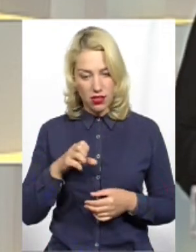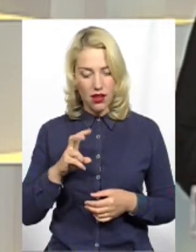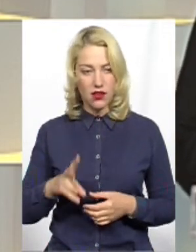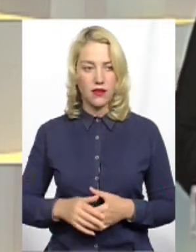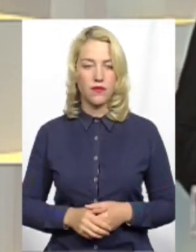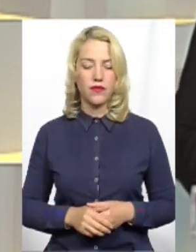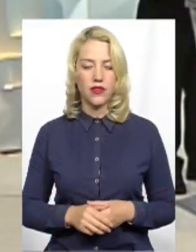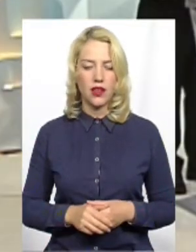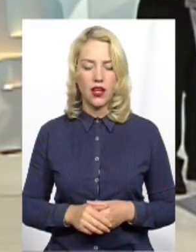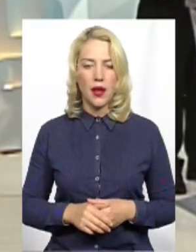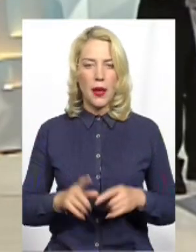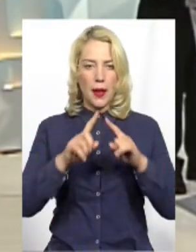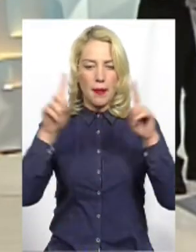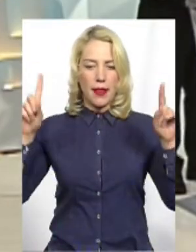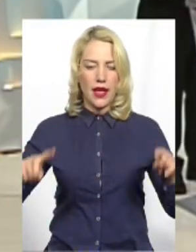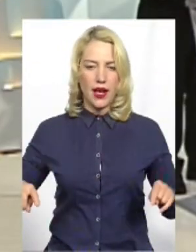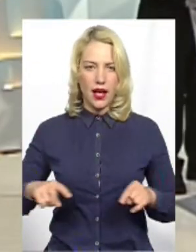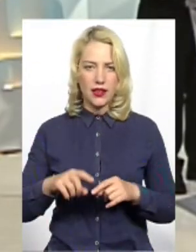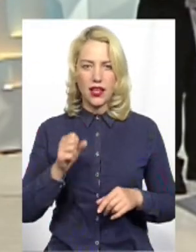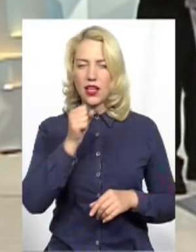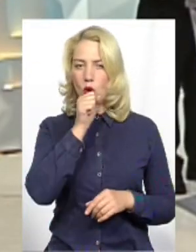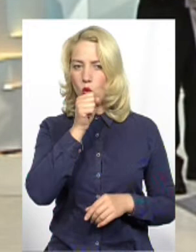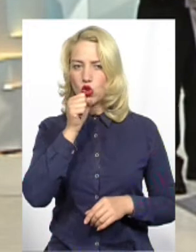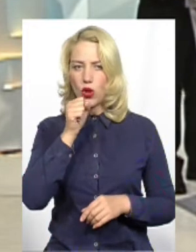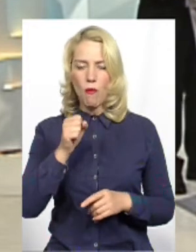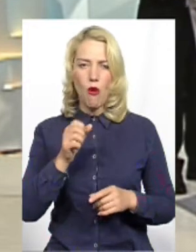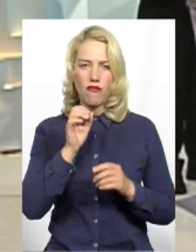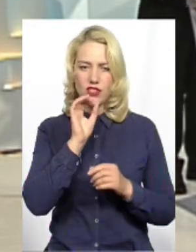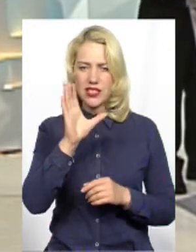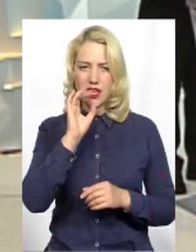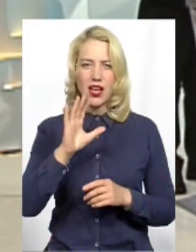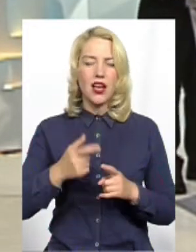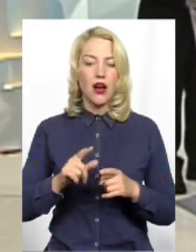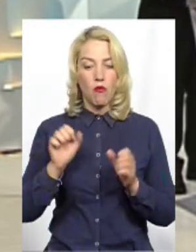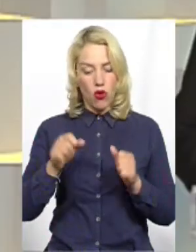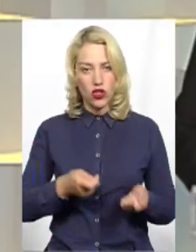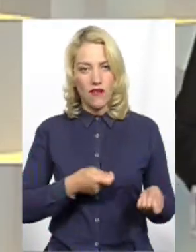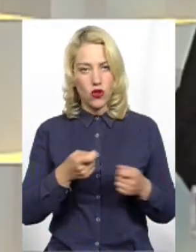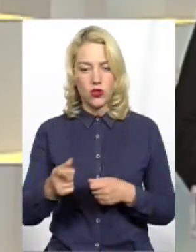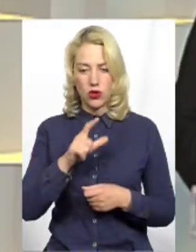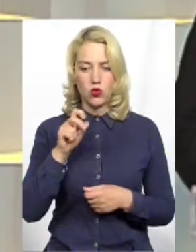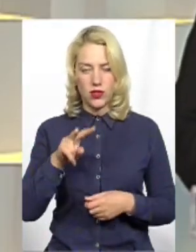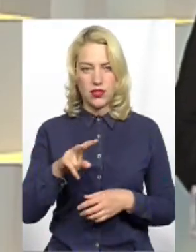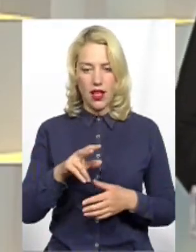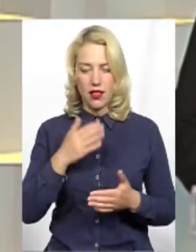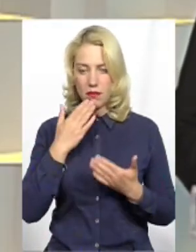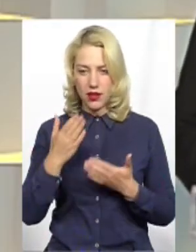Плакати і гучномовці під час пленарних засідань вносити до сесійної зали можна? Вважаю, що ні.